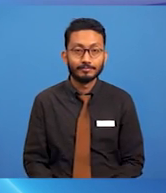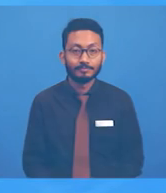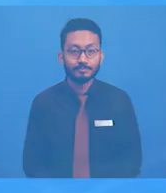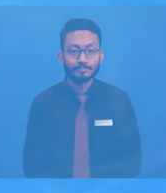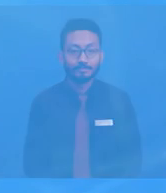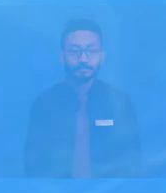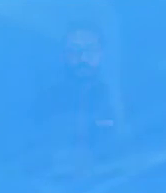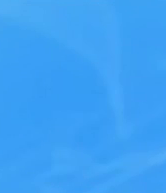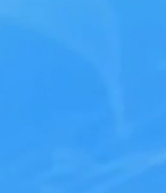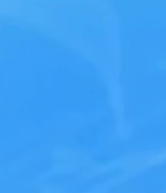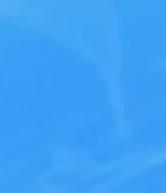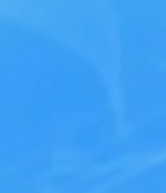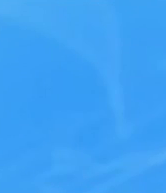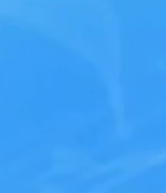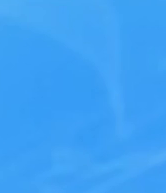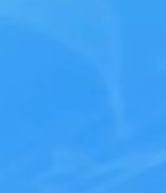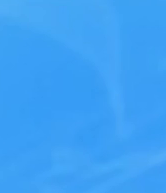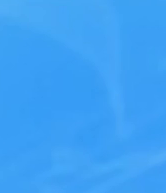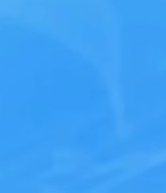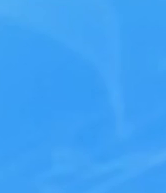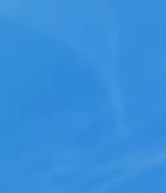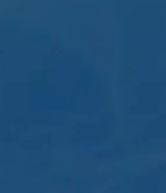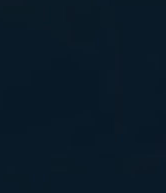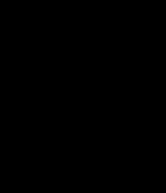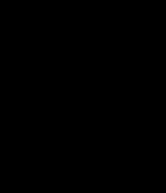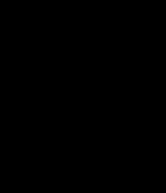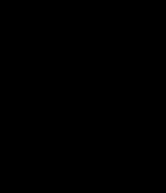Wabarakatuh. Terima kasih. Terima kasih. Terima